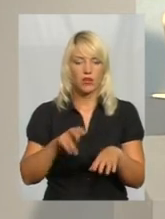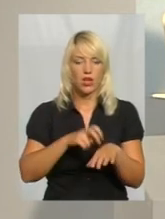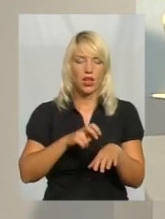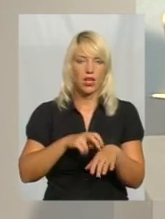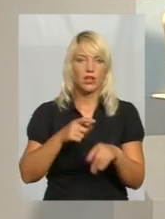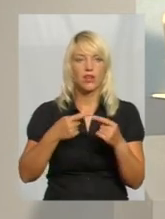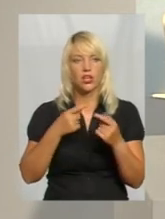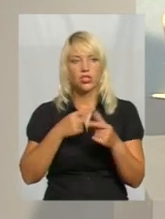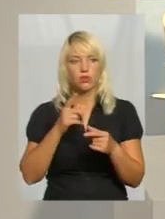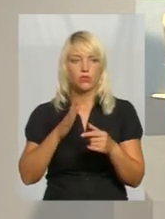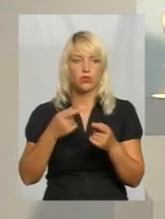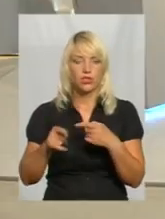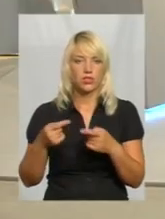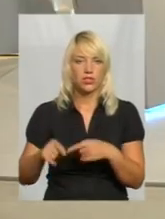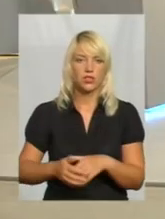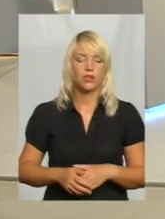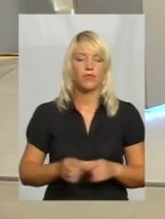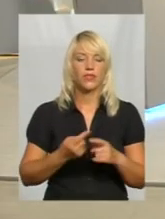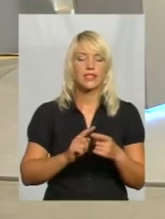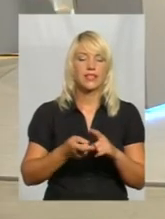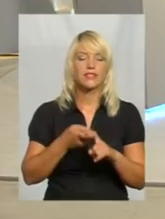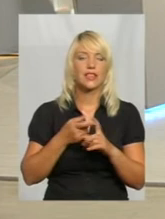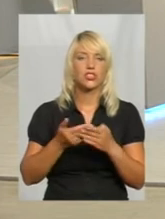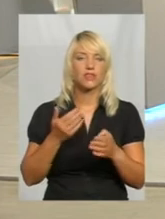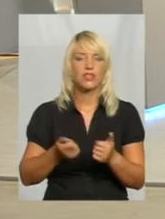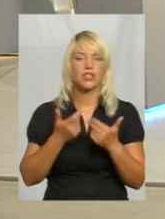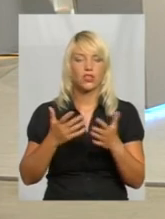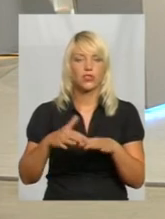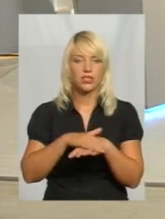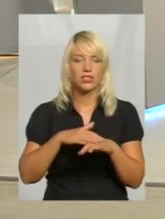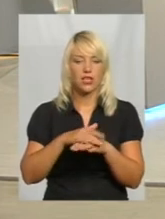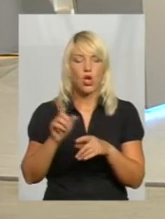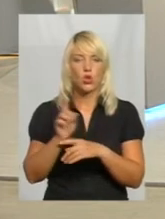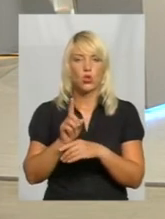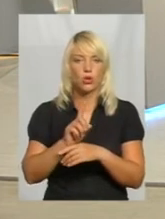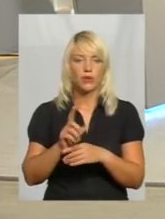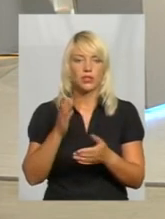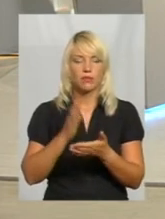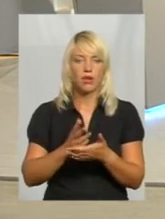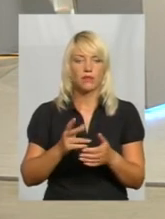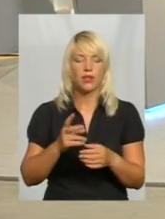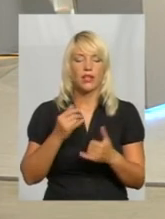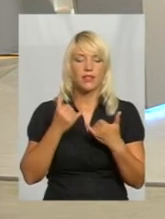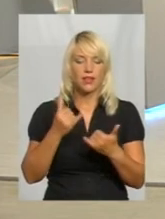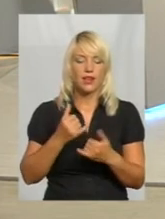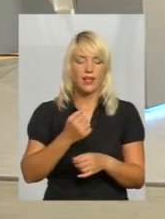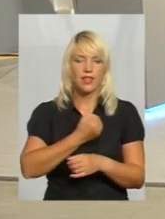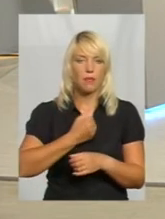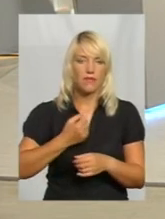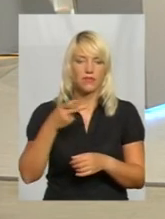вони будуть різнитися? В залежності від кількості населення. Нормативи ми маємо для терапевтів 2 тисячі населення,